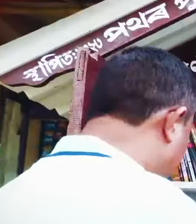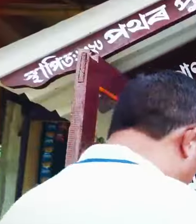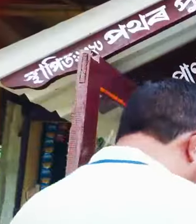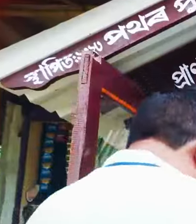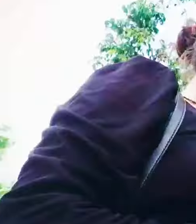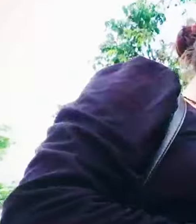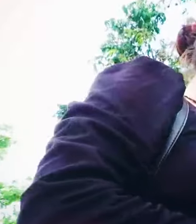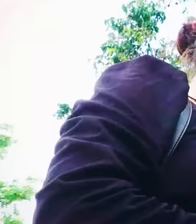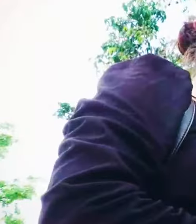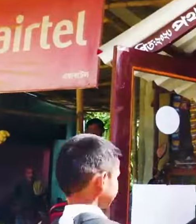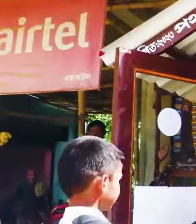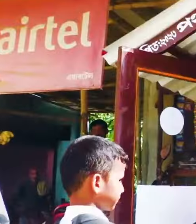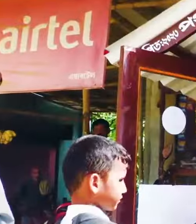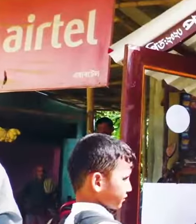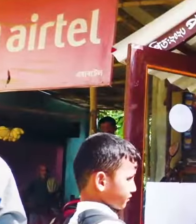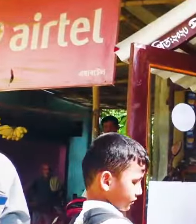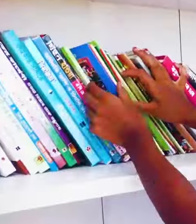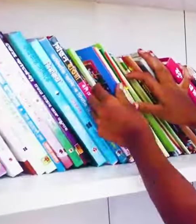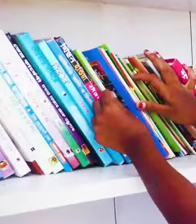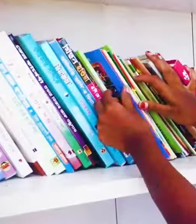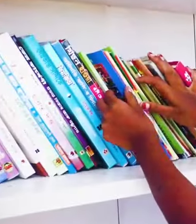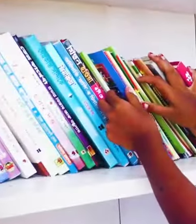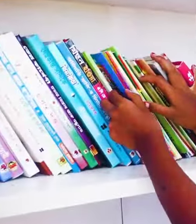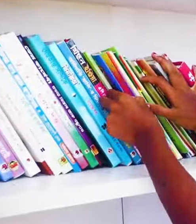है ज़रूरत मन बच्चों के लिए